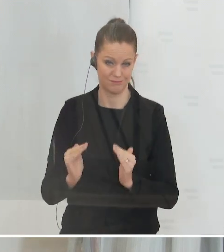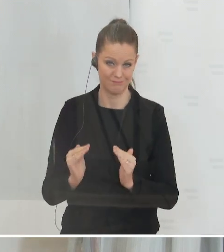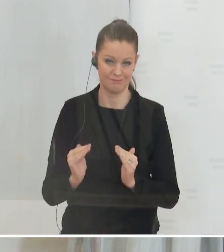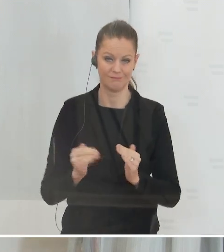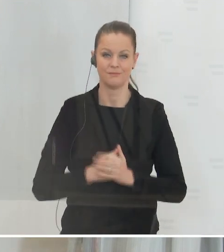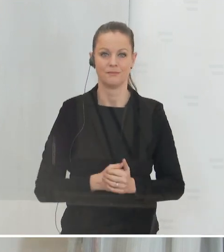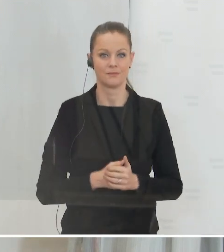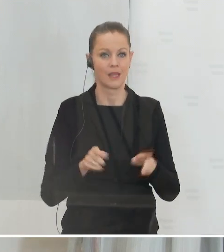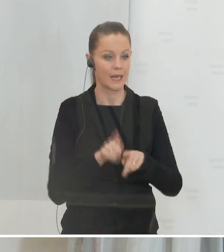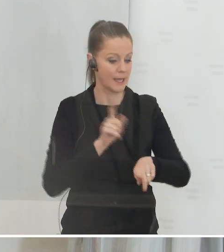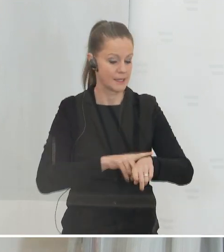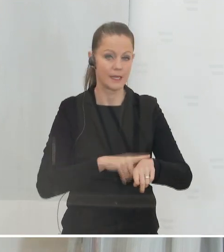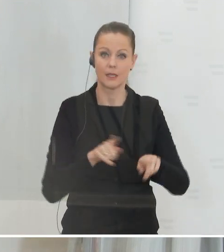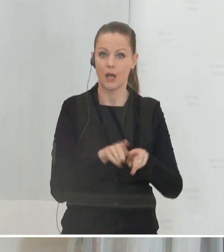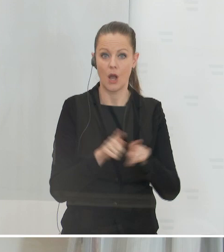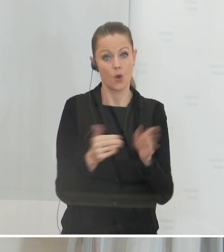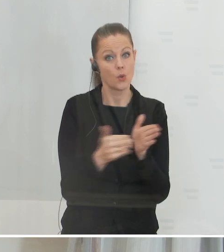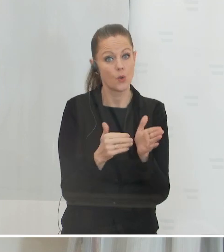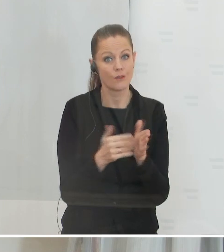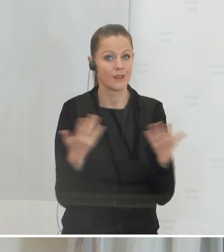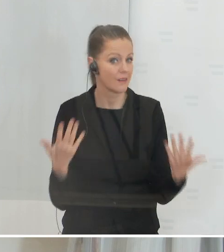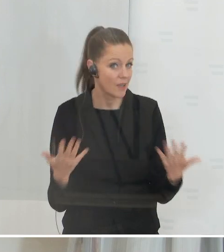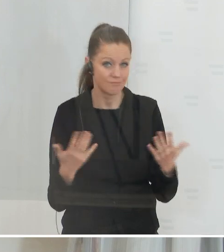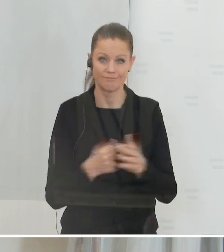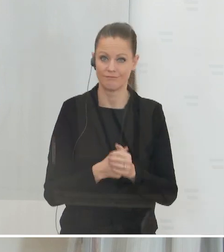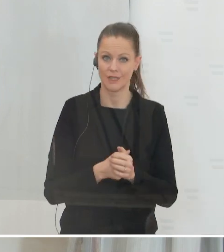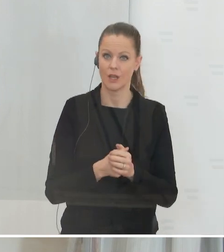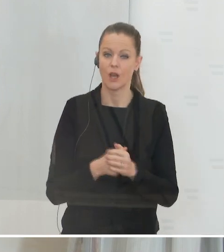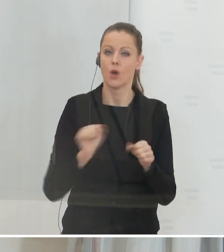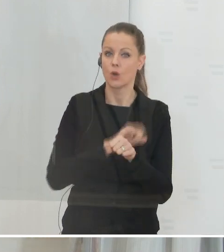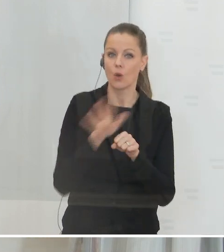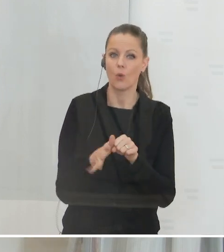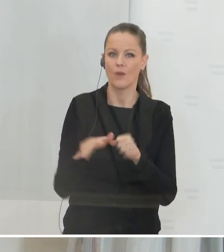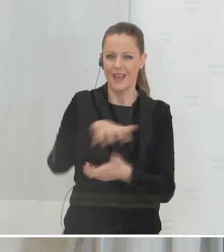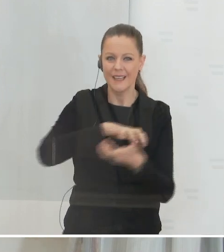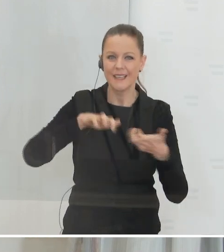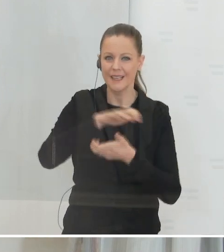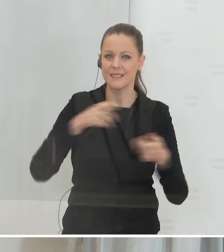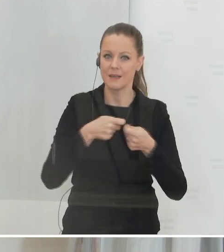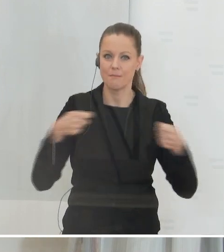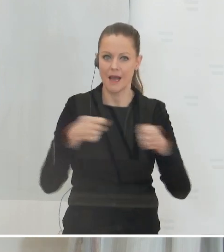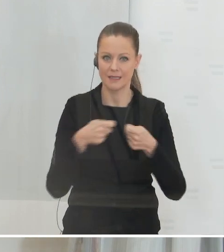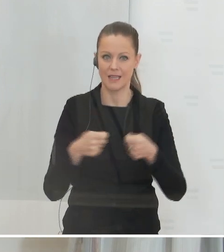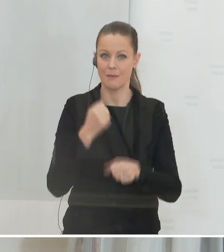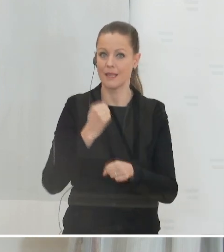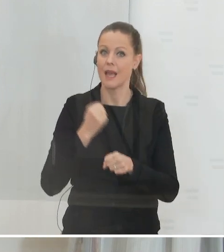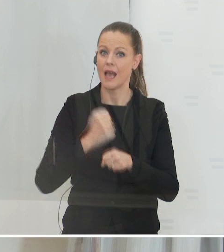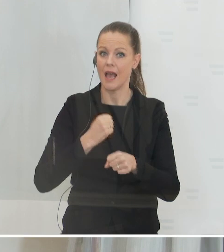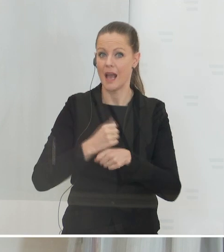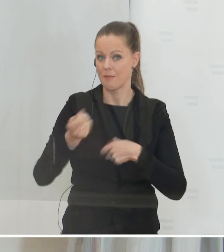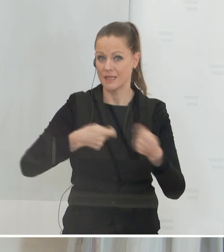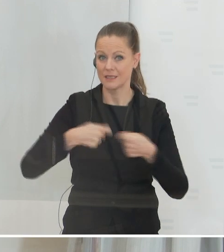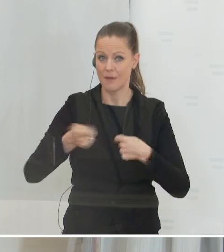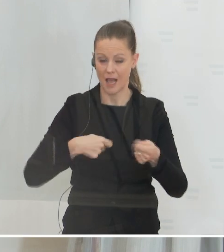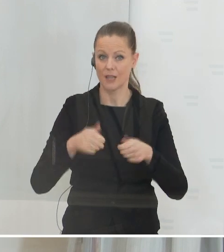Gleichzeitig ist es natürlich notwendig, auch die Corona-Krisenmaßnahmen am Arbeitsmarkt, in der Wirtschaft geplant und